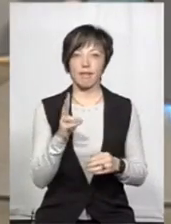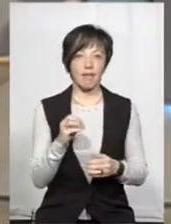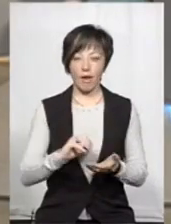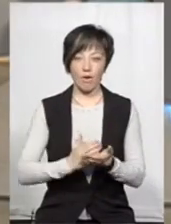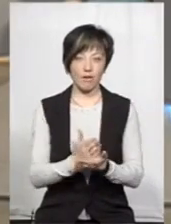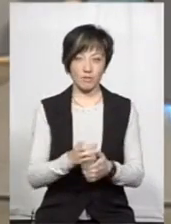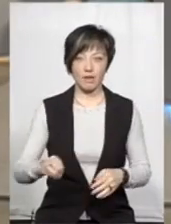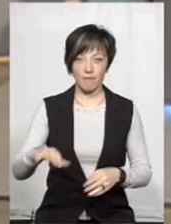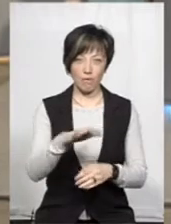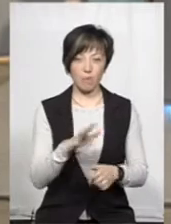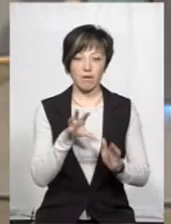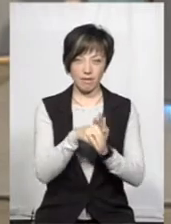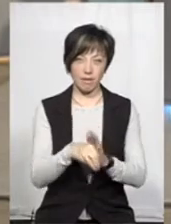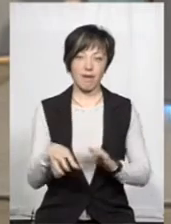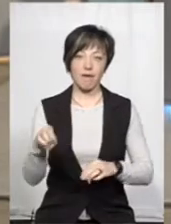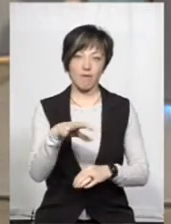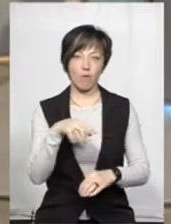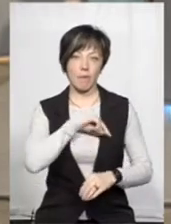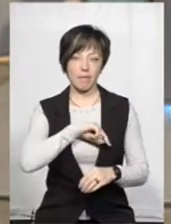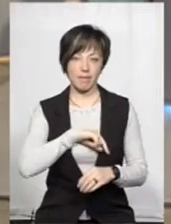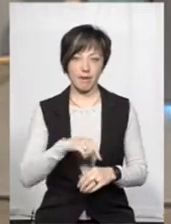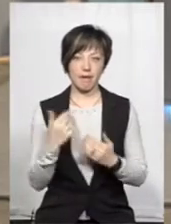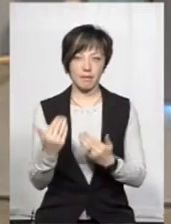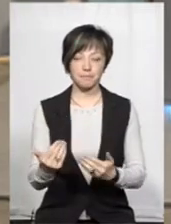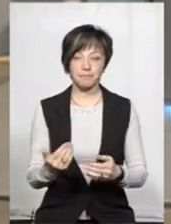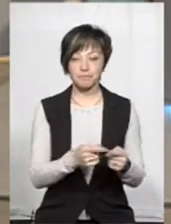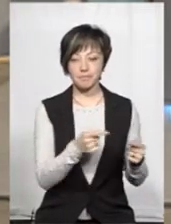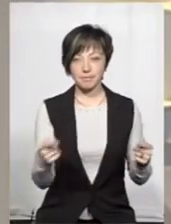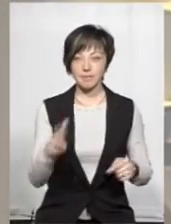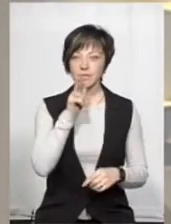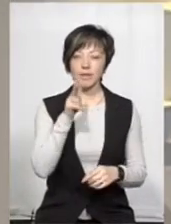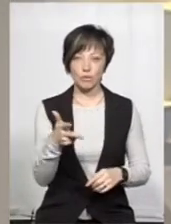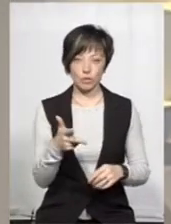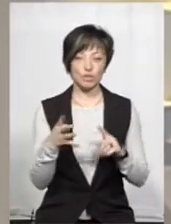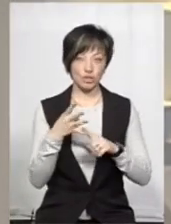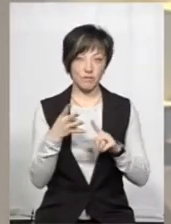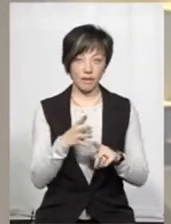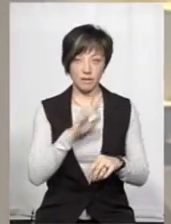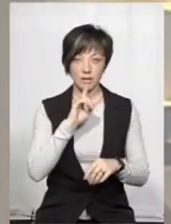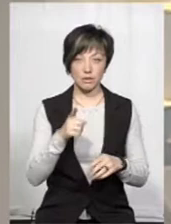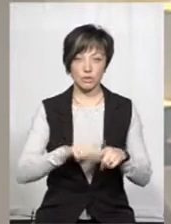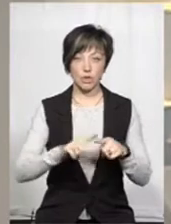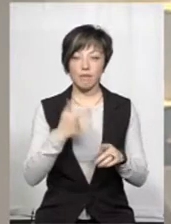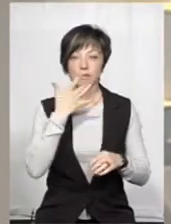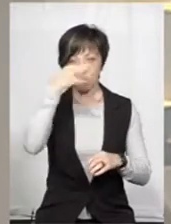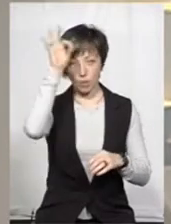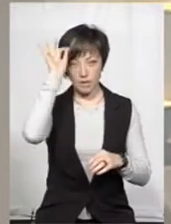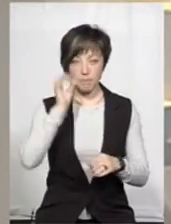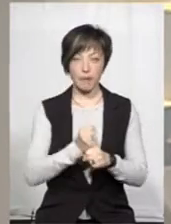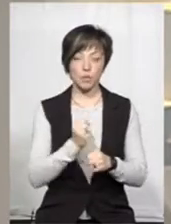географічна Європа, ми Європа вже ментальна. От впродовж цих трьох років, вже четвертий, так, як нацполіція